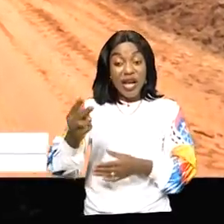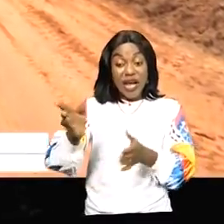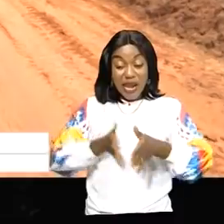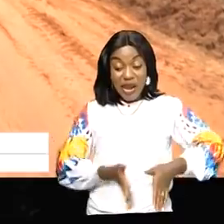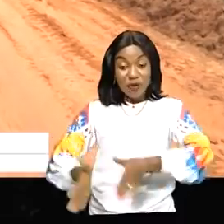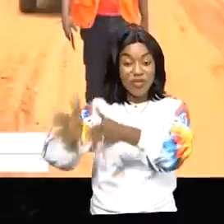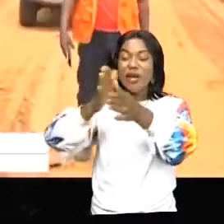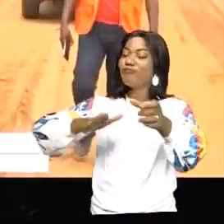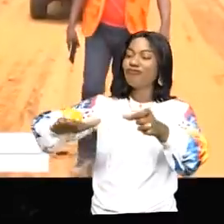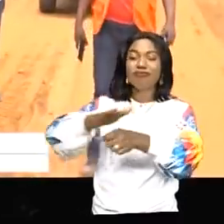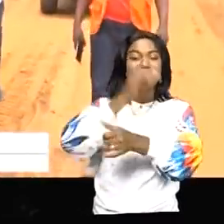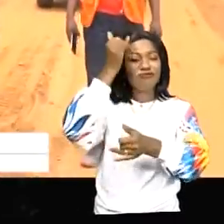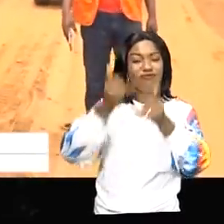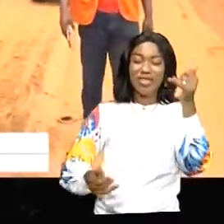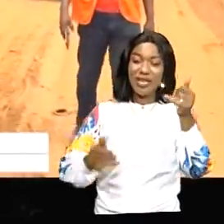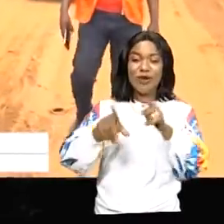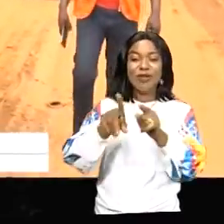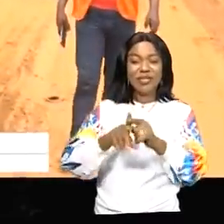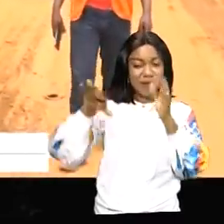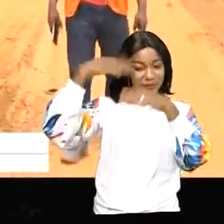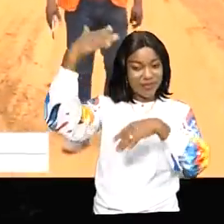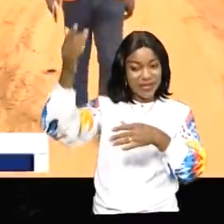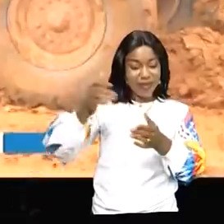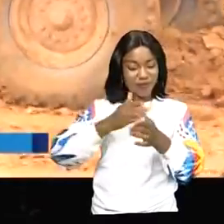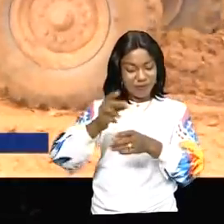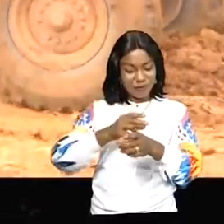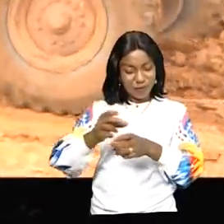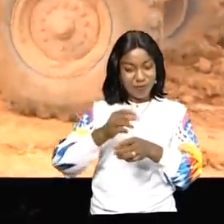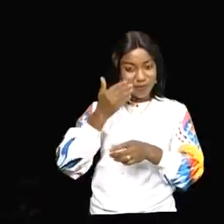entièrement asphalté dans un avenir proche.